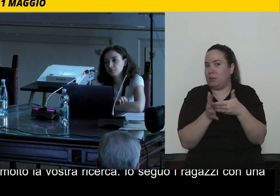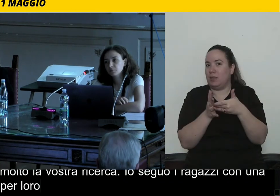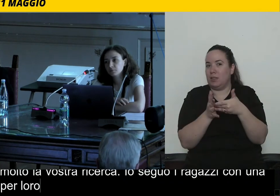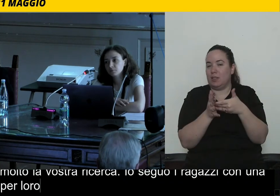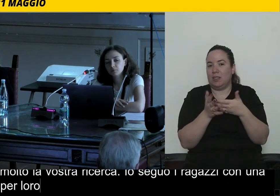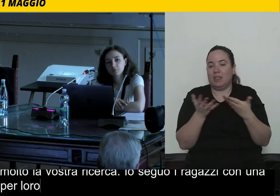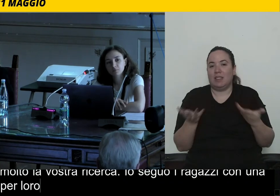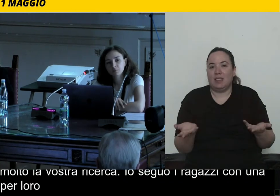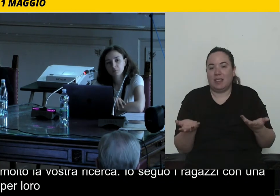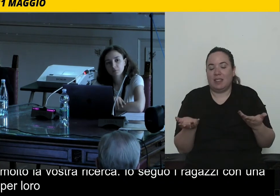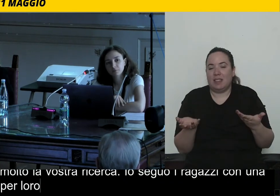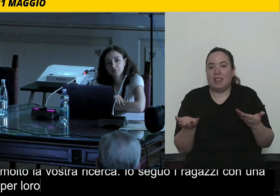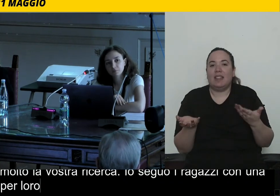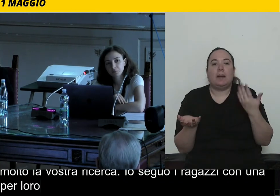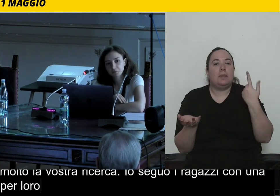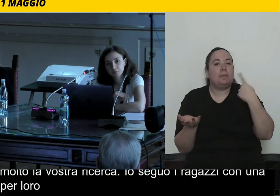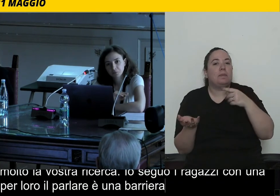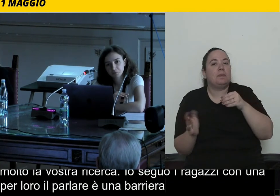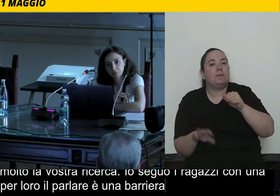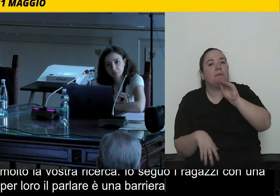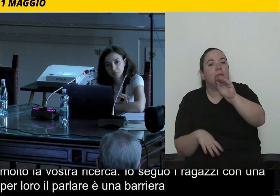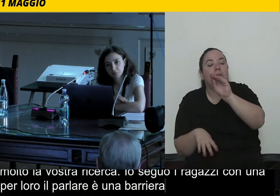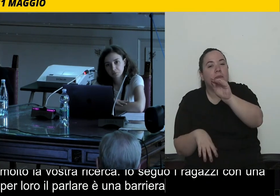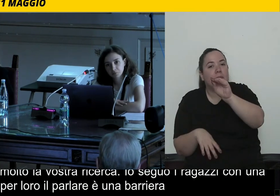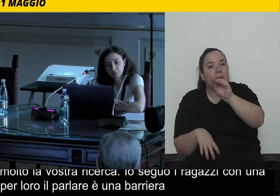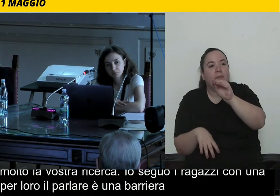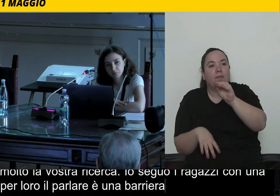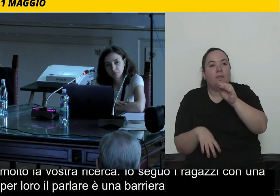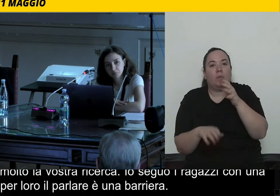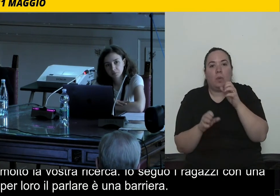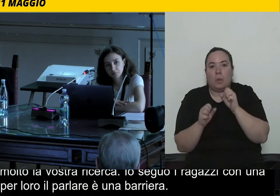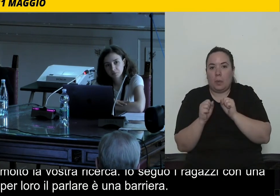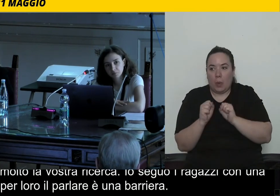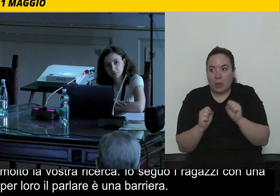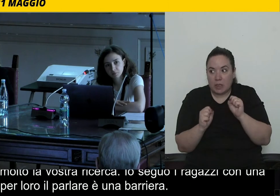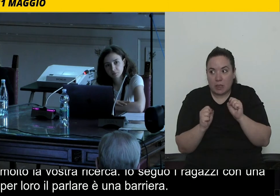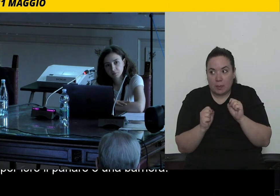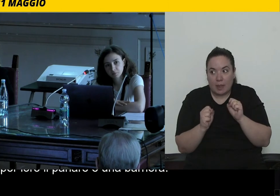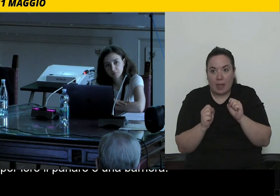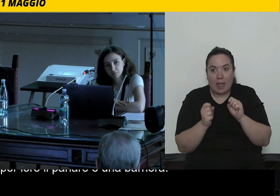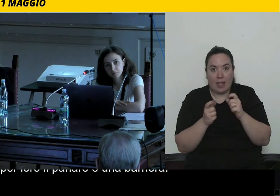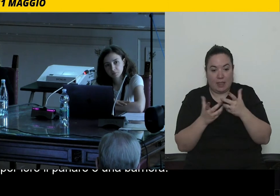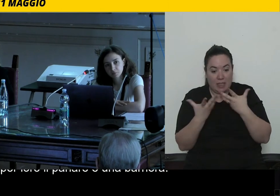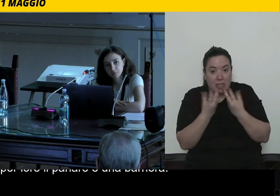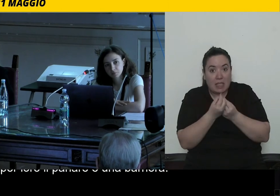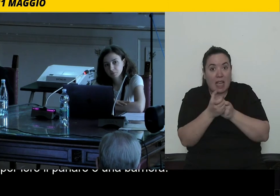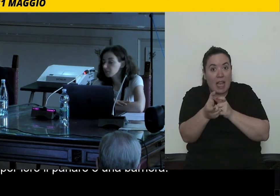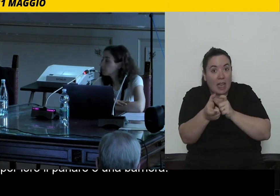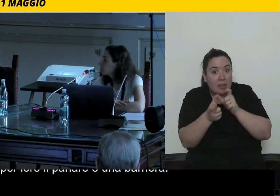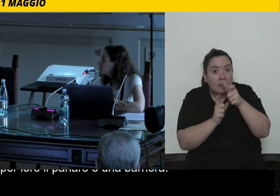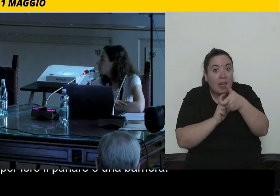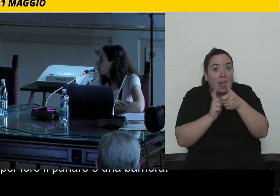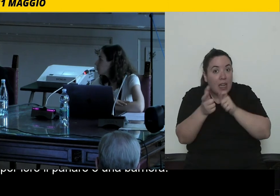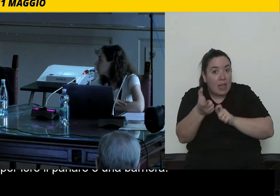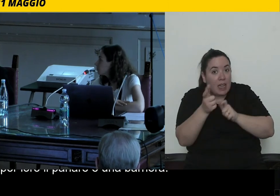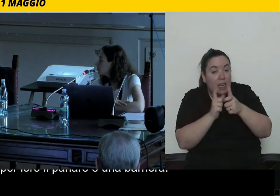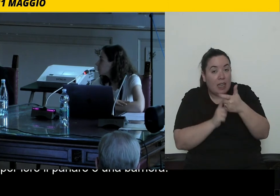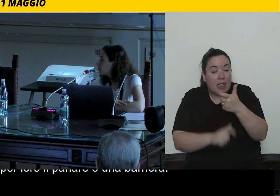Volevo chiederle se è possibile avere un'interazione con voi, per poter eventualmente